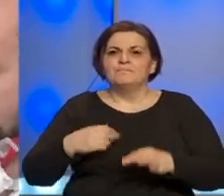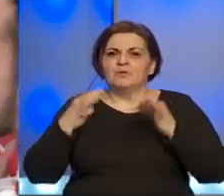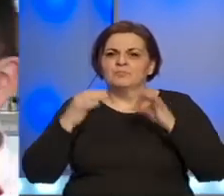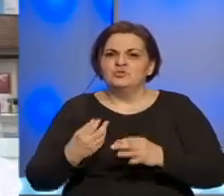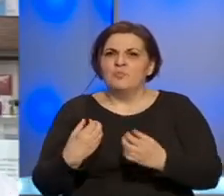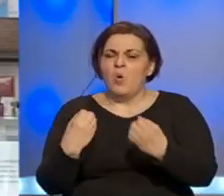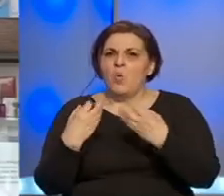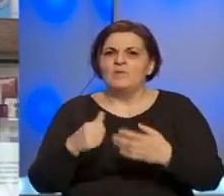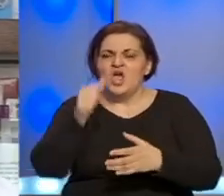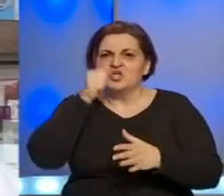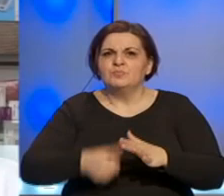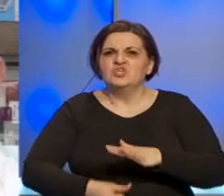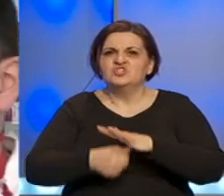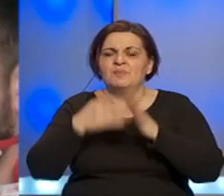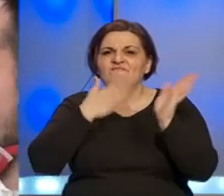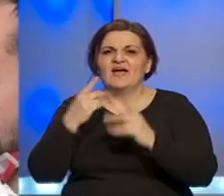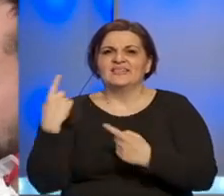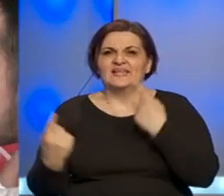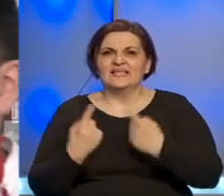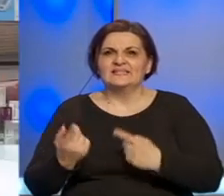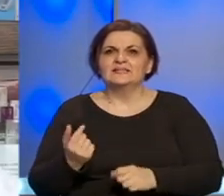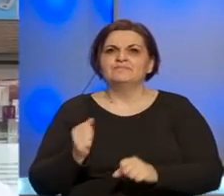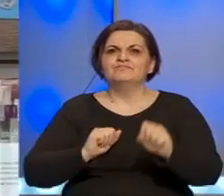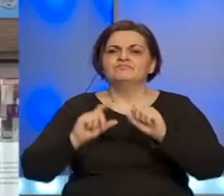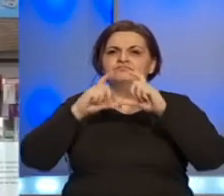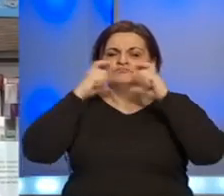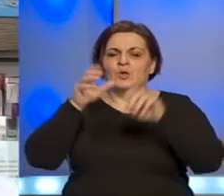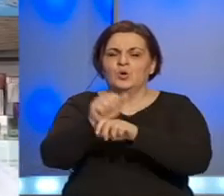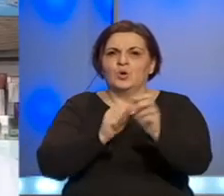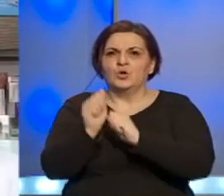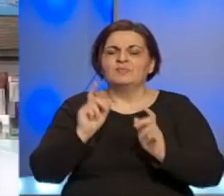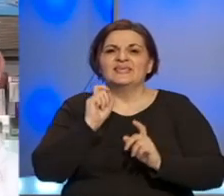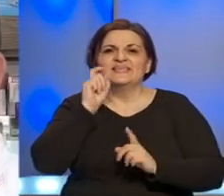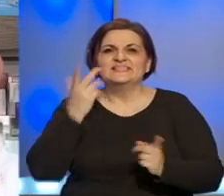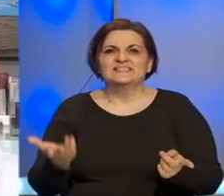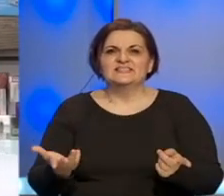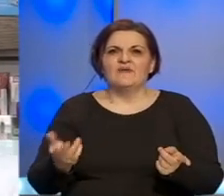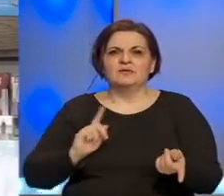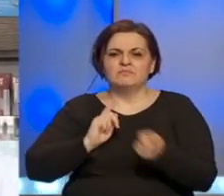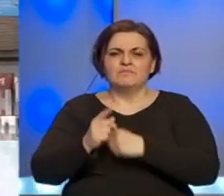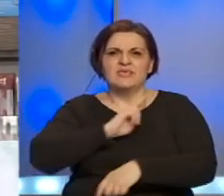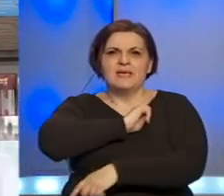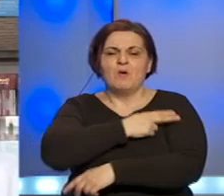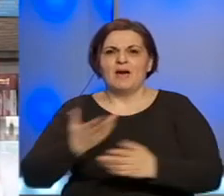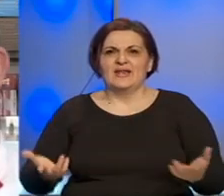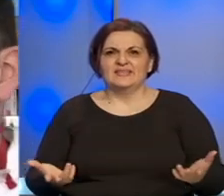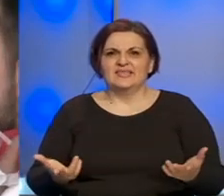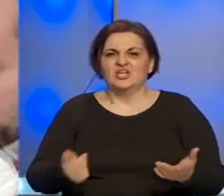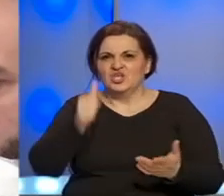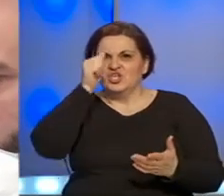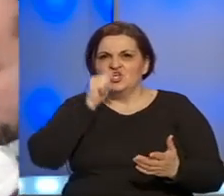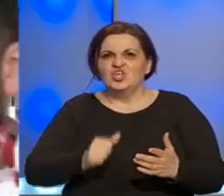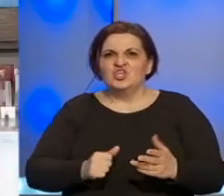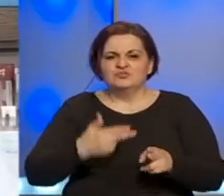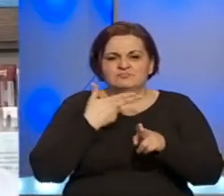puclava koje smo dobili od štaba za manredne situacije. Nosimo zaštine maske i rukavice. Svaki dan mijenjamo mantile. Što se tiče